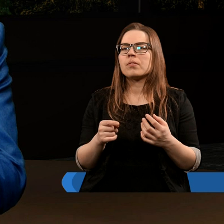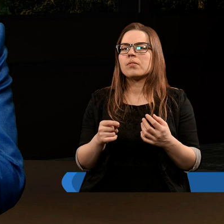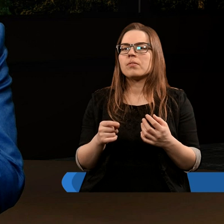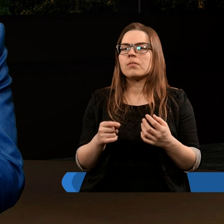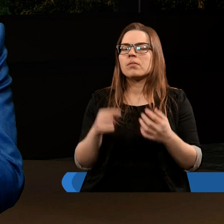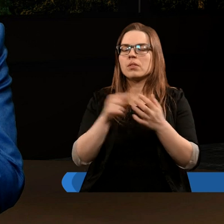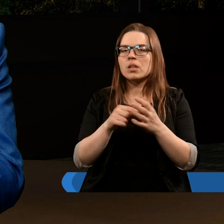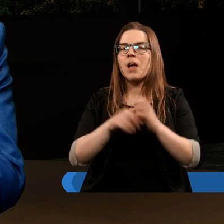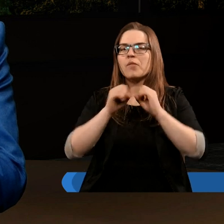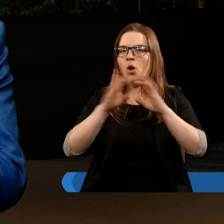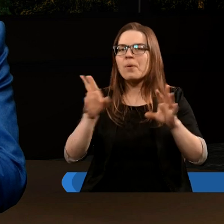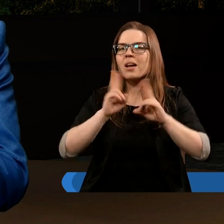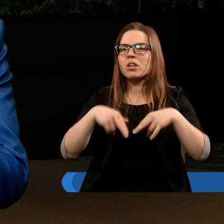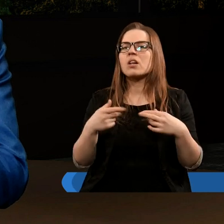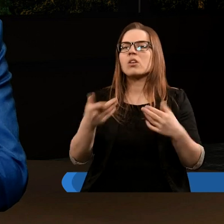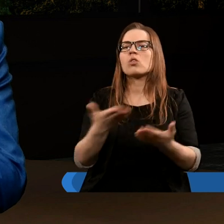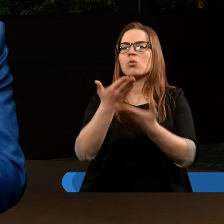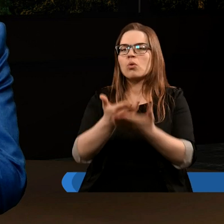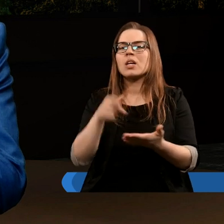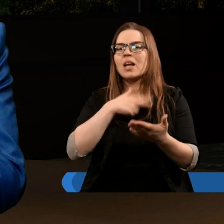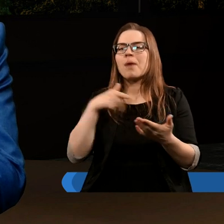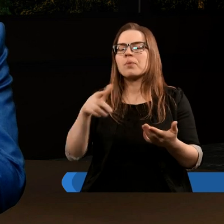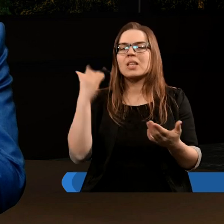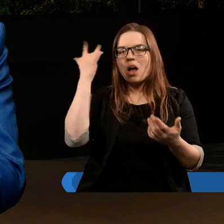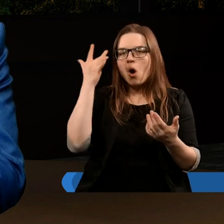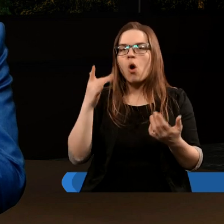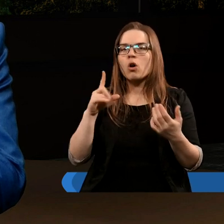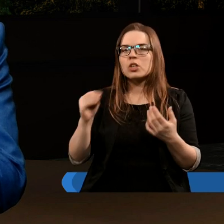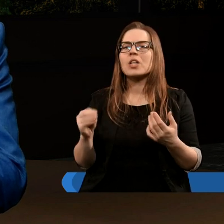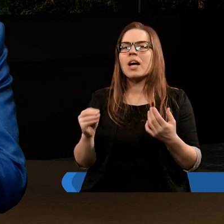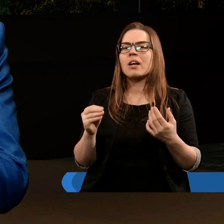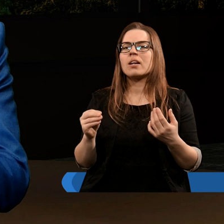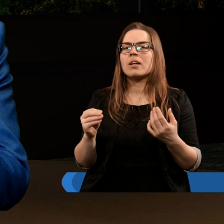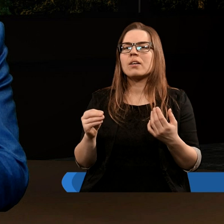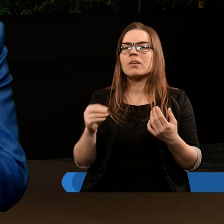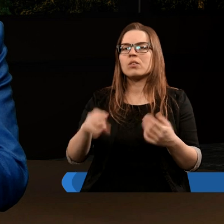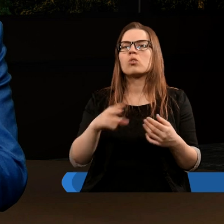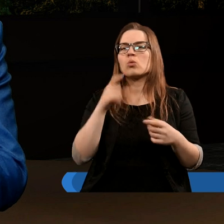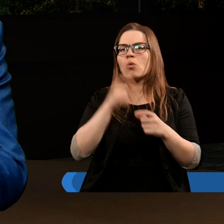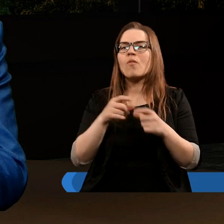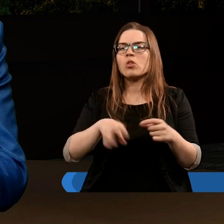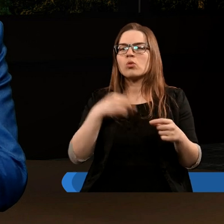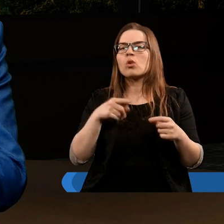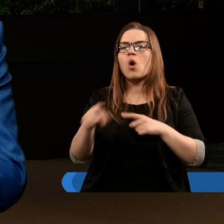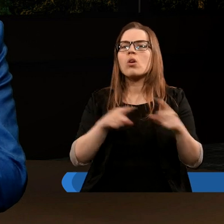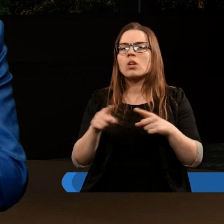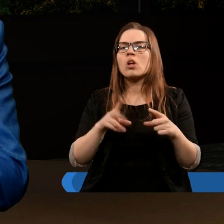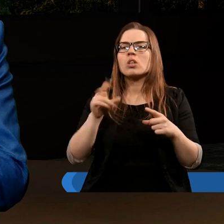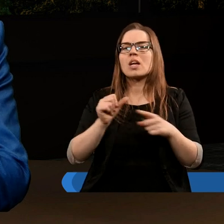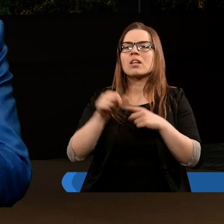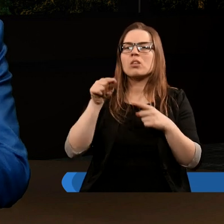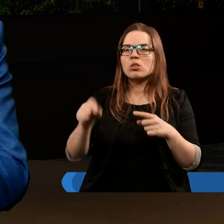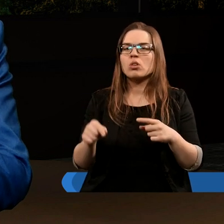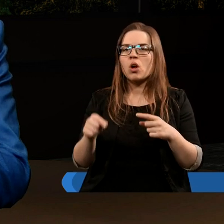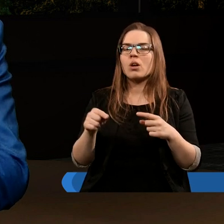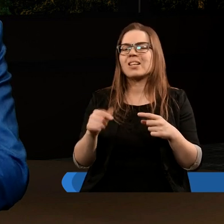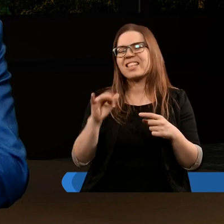szczególnie Księgą Objawienia, sugeruje nam ten teolog, że słowo, czy słowa Duch Proroctwa oznacza to, że jest